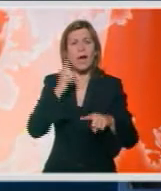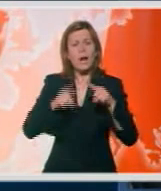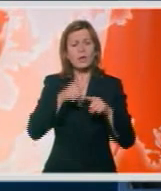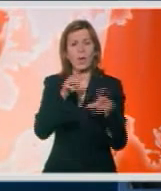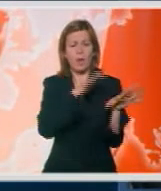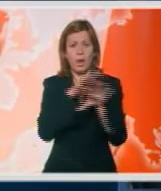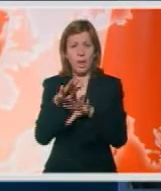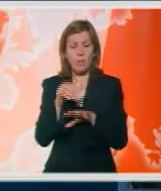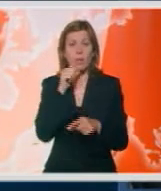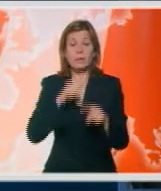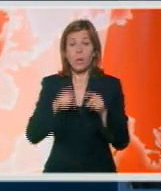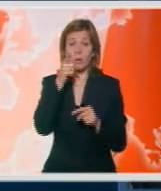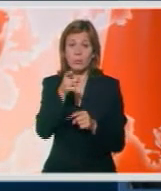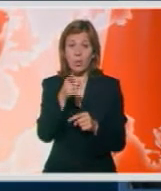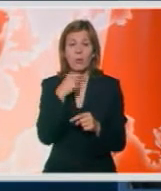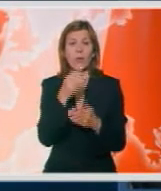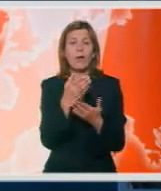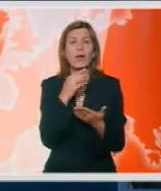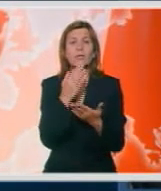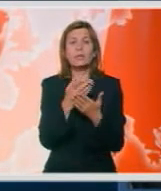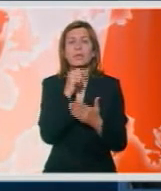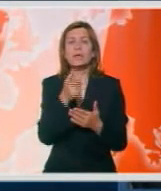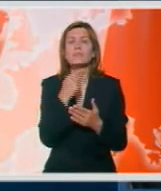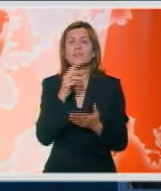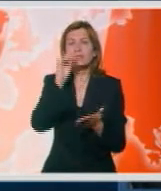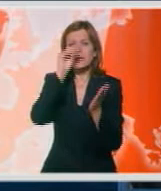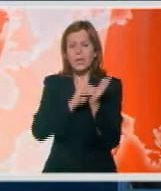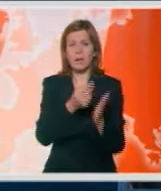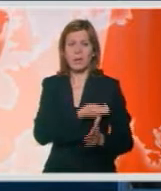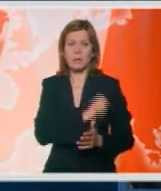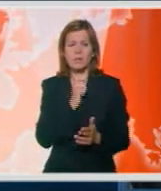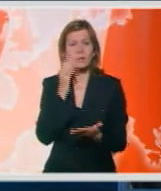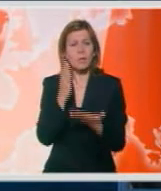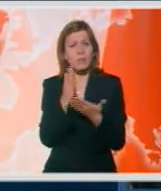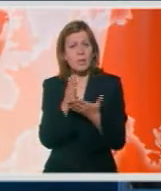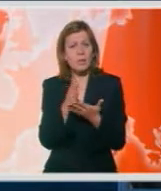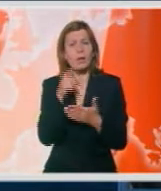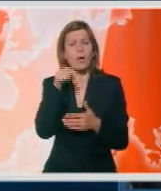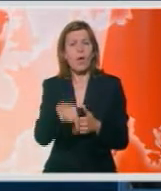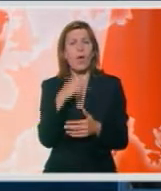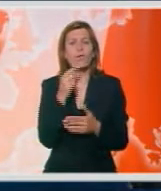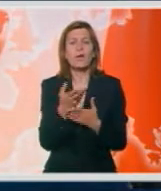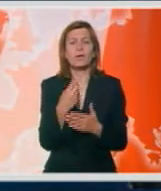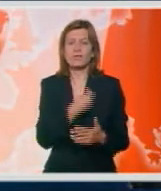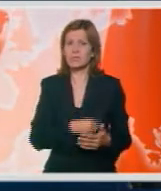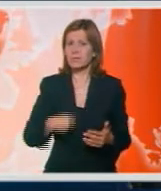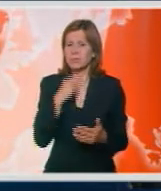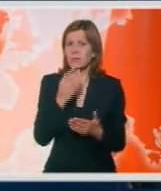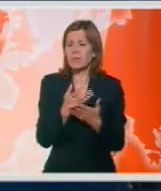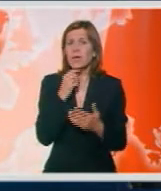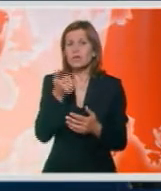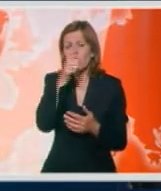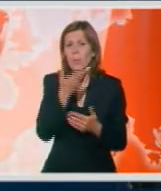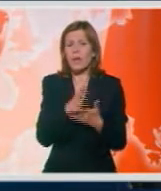napada i zbog toga će privretni zadatak policije biti da se ovaj nemio događaj što pre